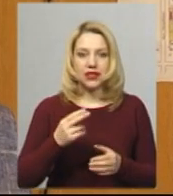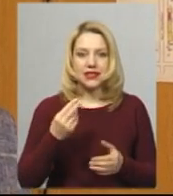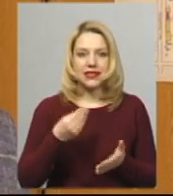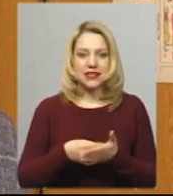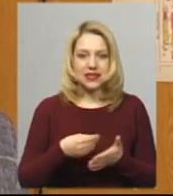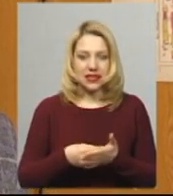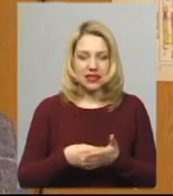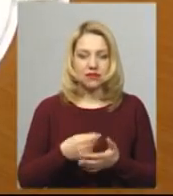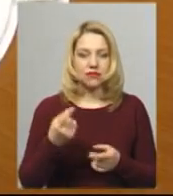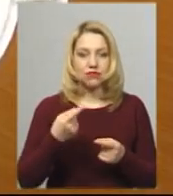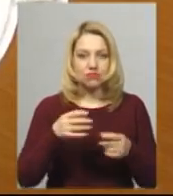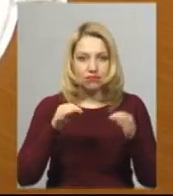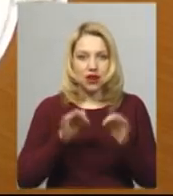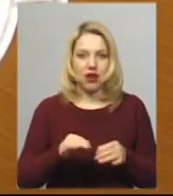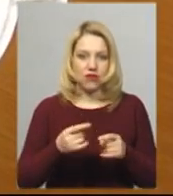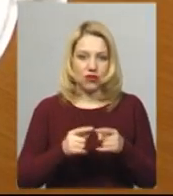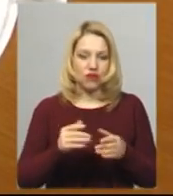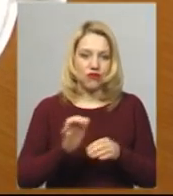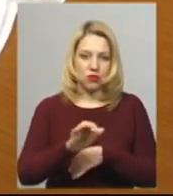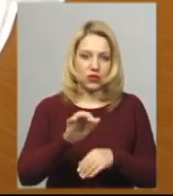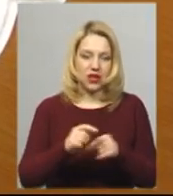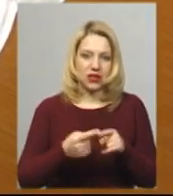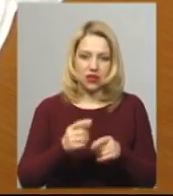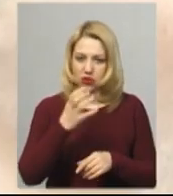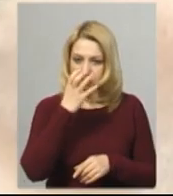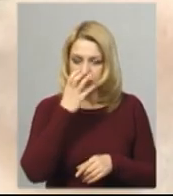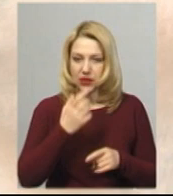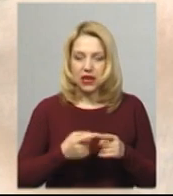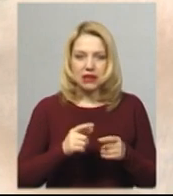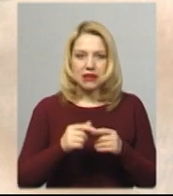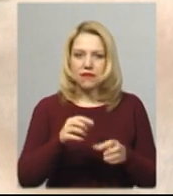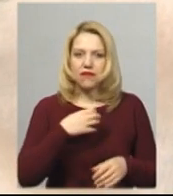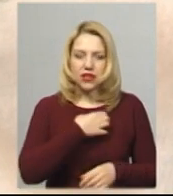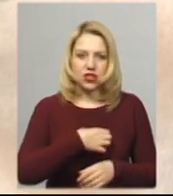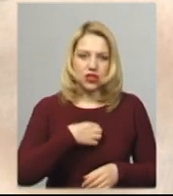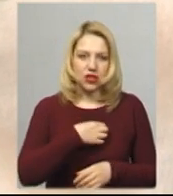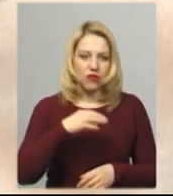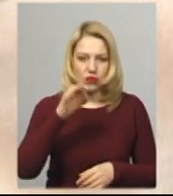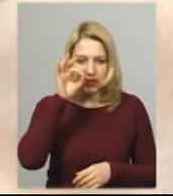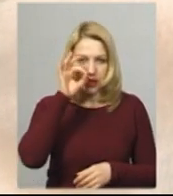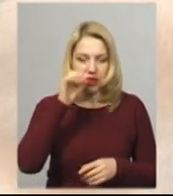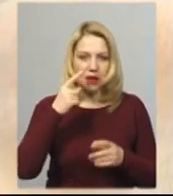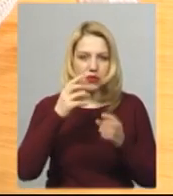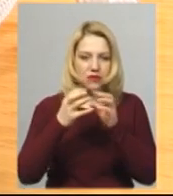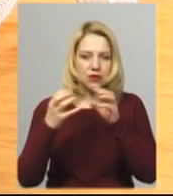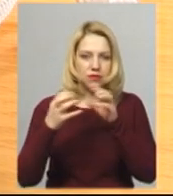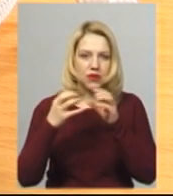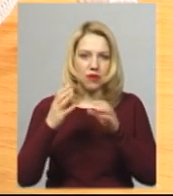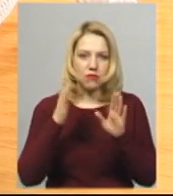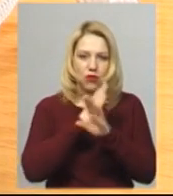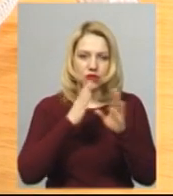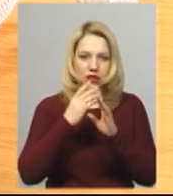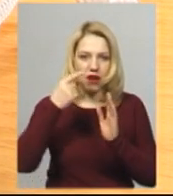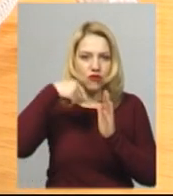досвіді, випускати його. Основна частина респіратора – отакий динамічний клапан. Його мембрана піднімається і пропускає повітря, не створюючи всередині